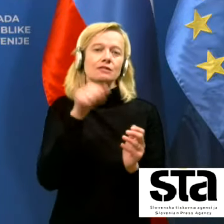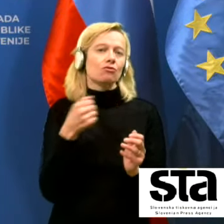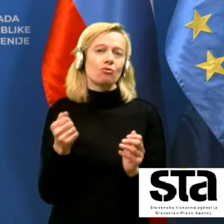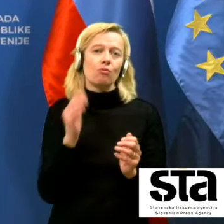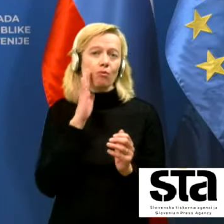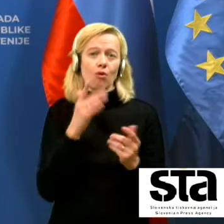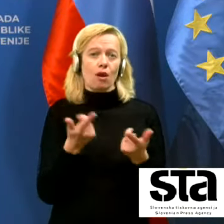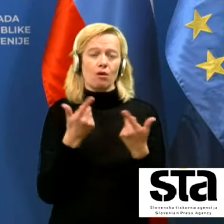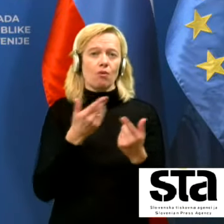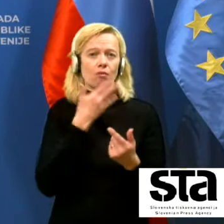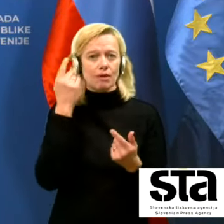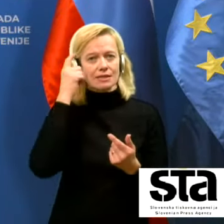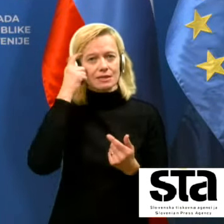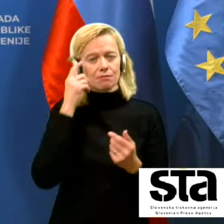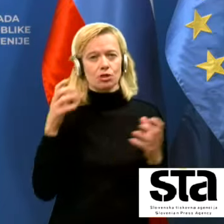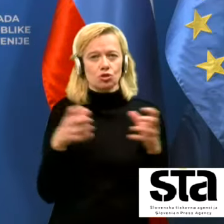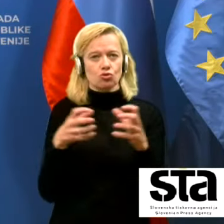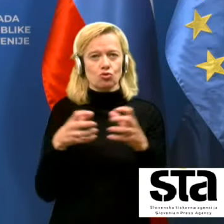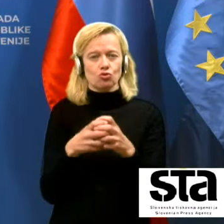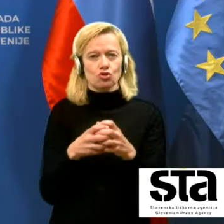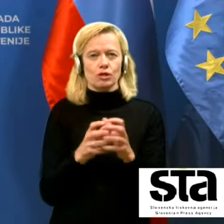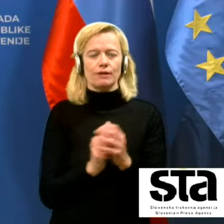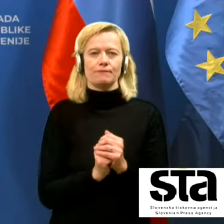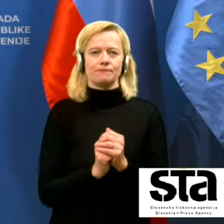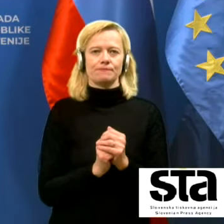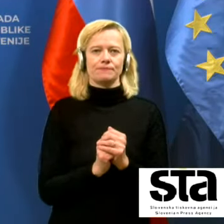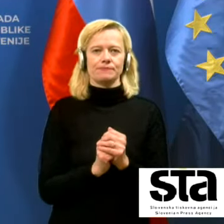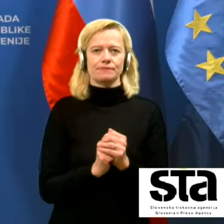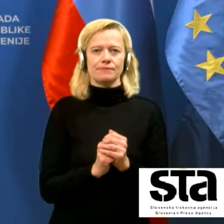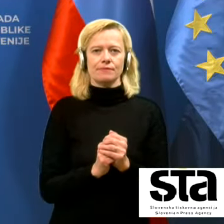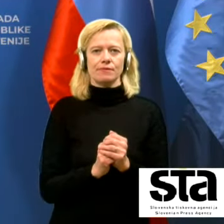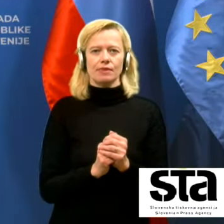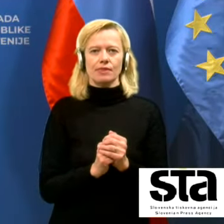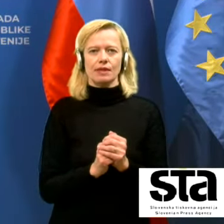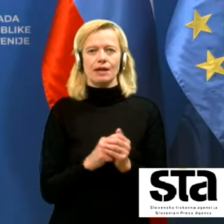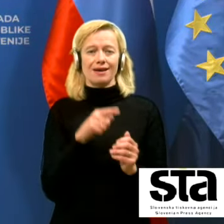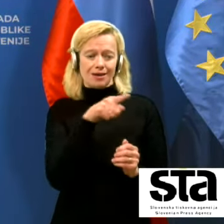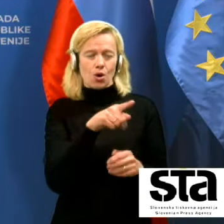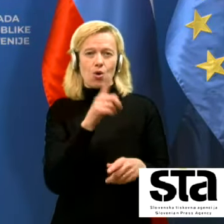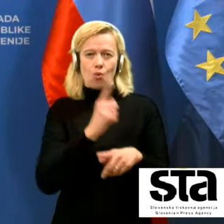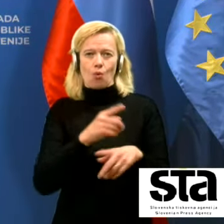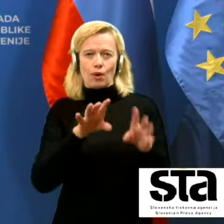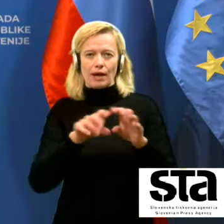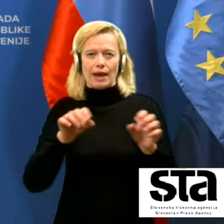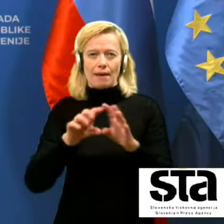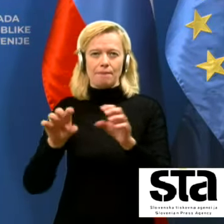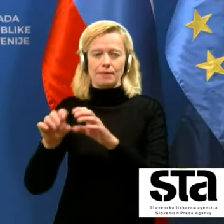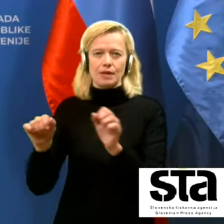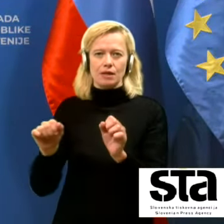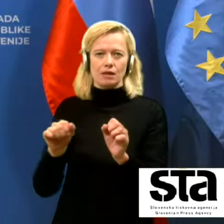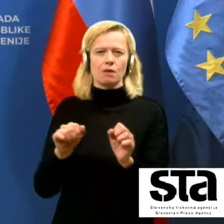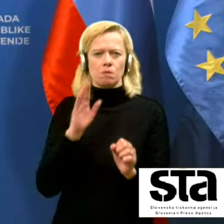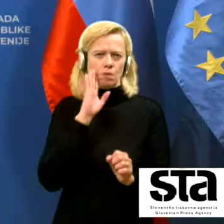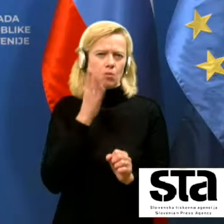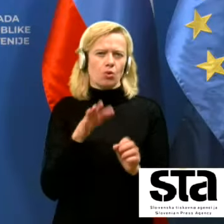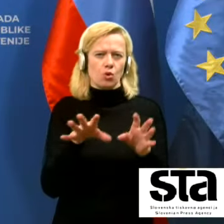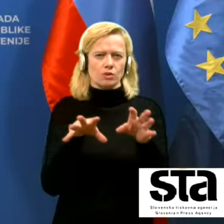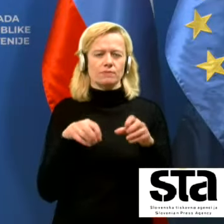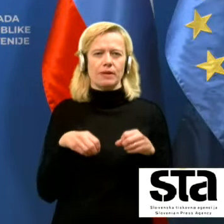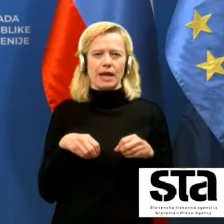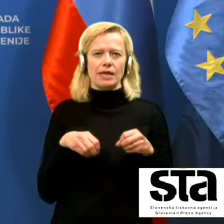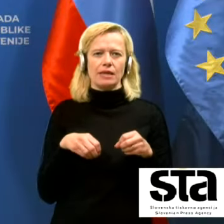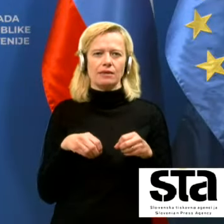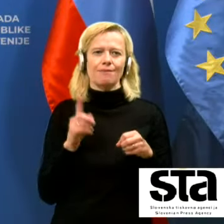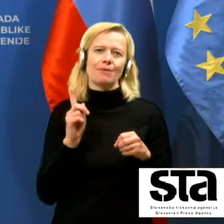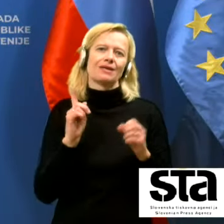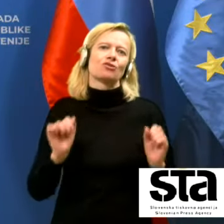skrbi družili v tem primeru in naredili. Zdaj, sami ukrepi sveda bodo sprejeti, zdaj težko